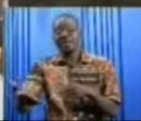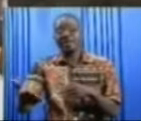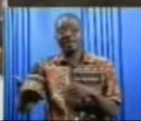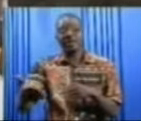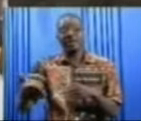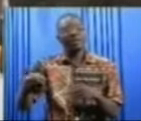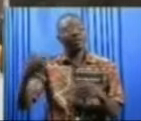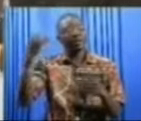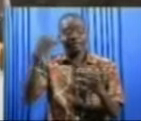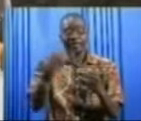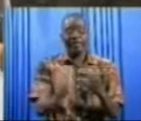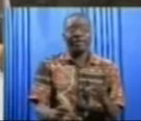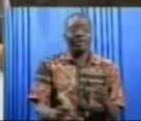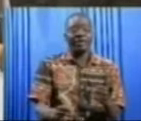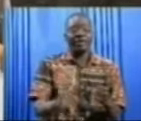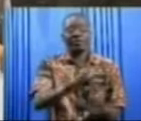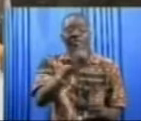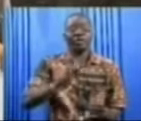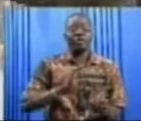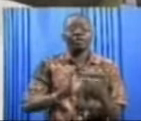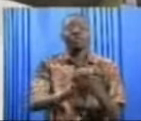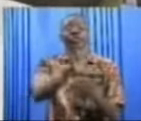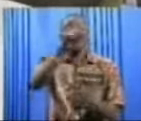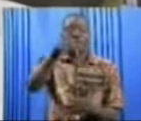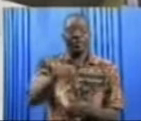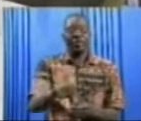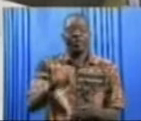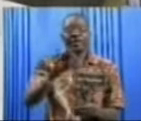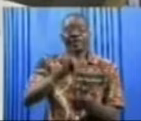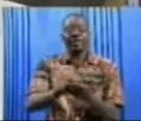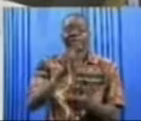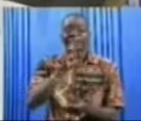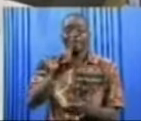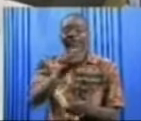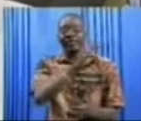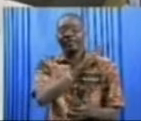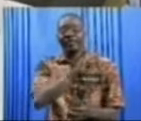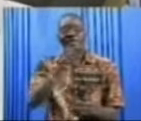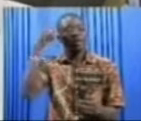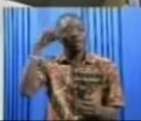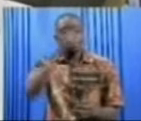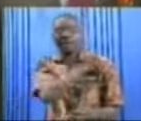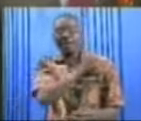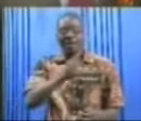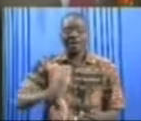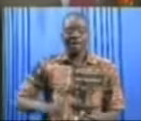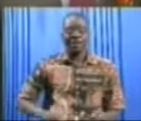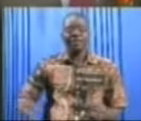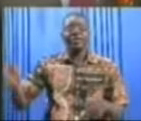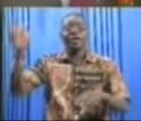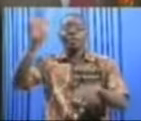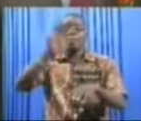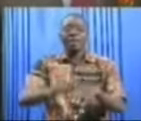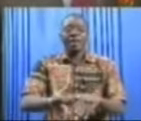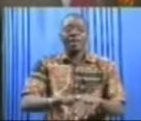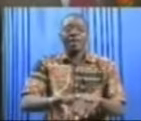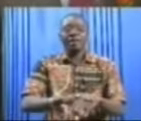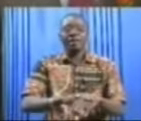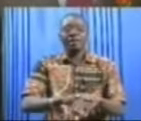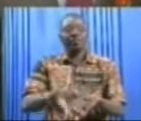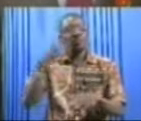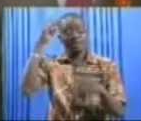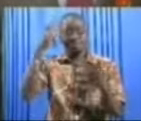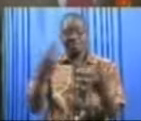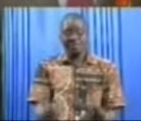affinité, je crois que c'est vraiment un ambassadeur qui aura marqué de sa